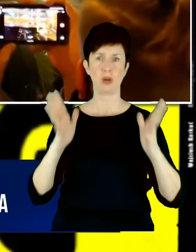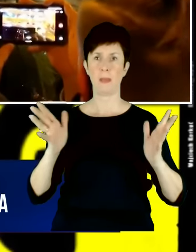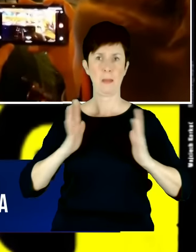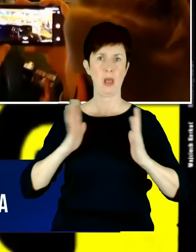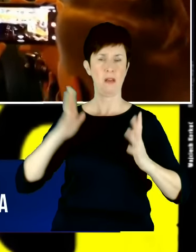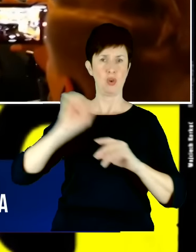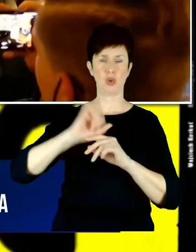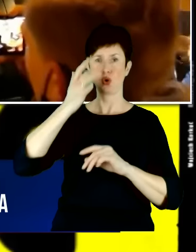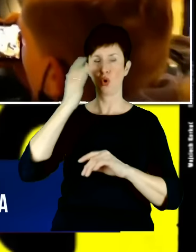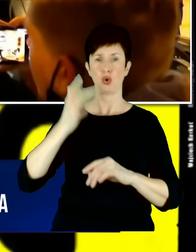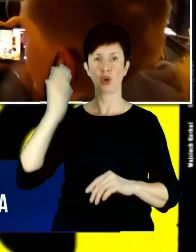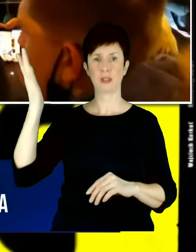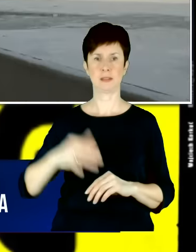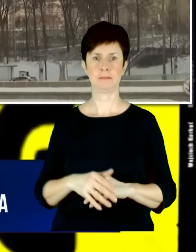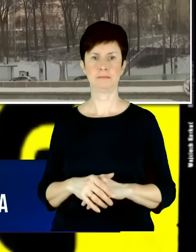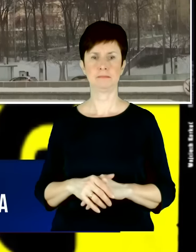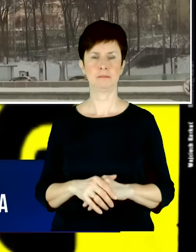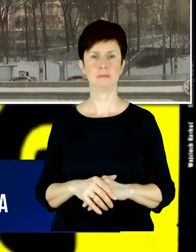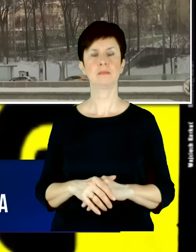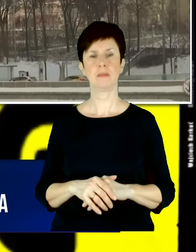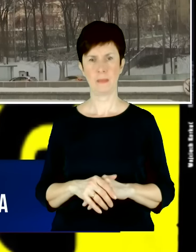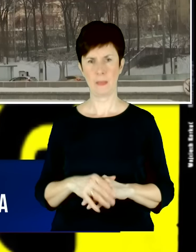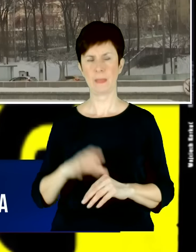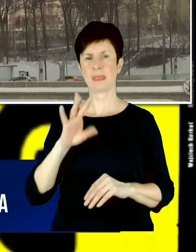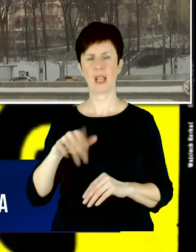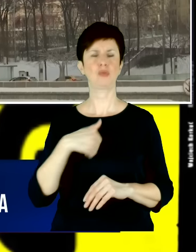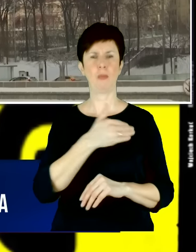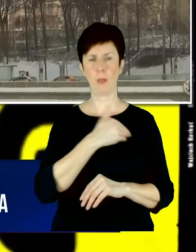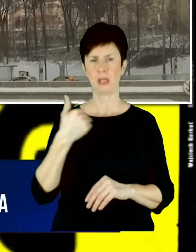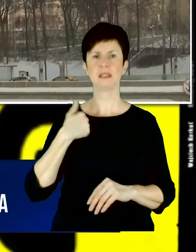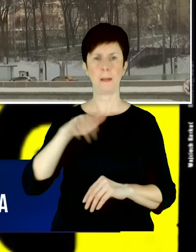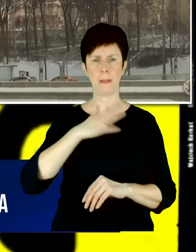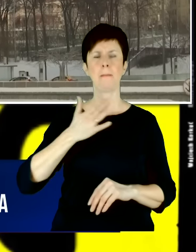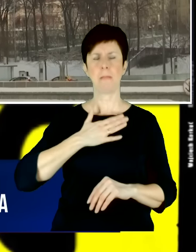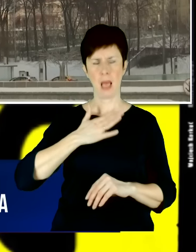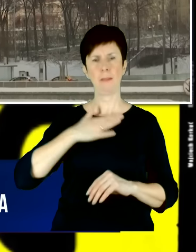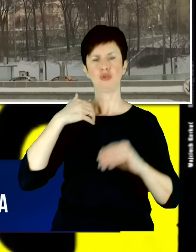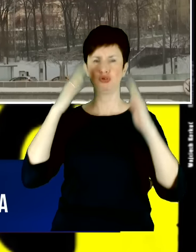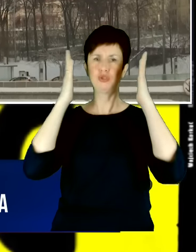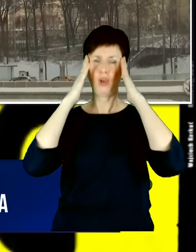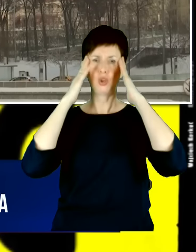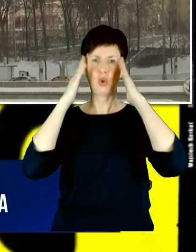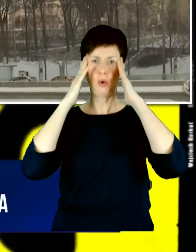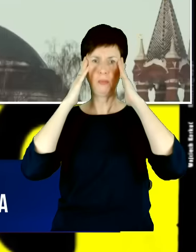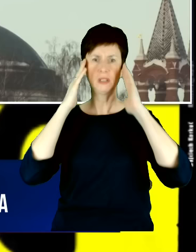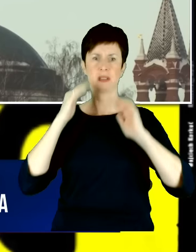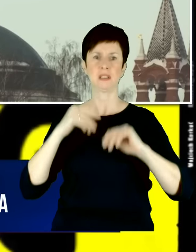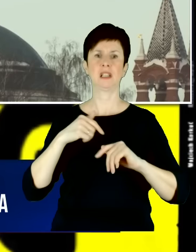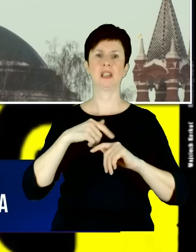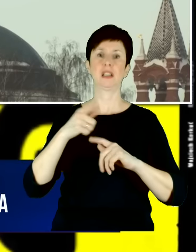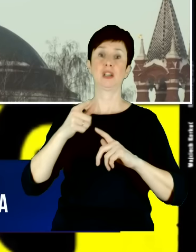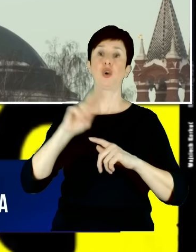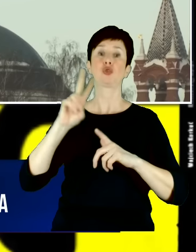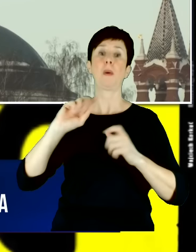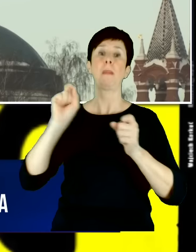Myślę, że w Polsce mamy tą świadomość. Wydaje się, że im kraj bliżej Rosji